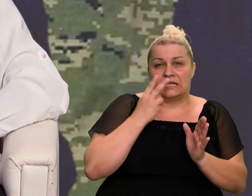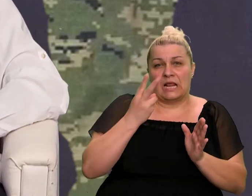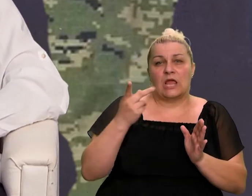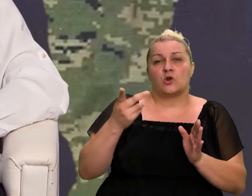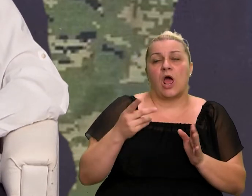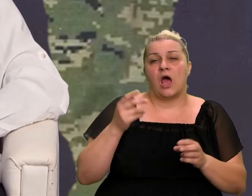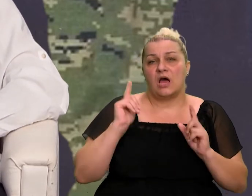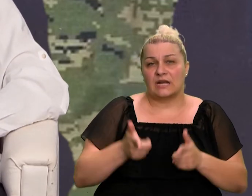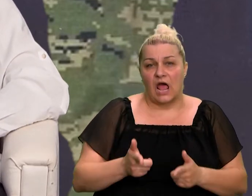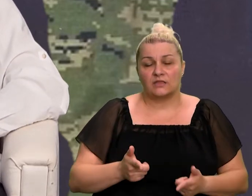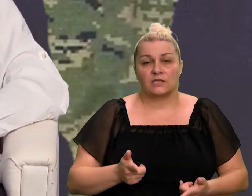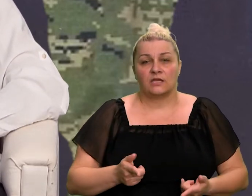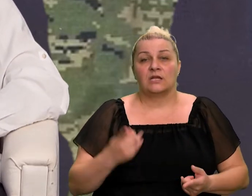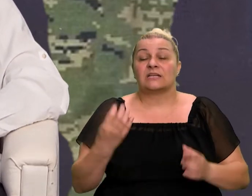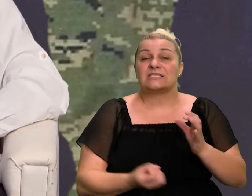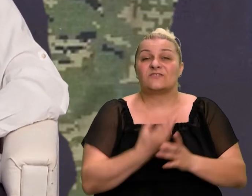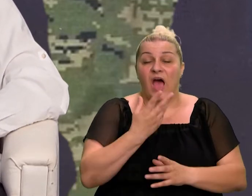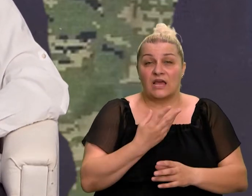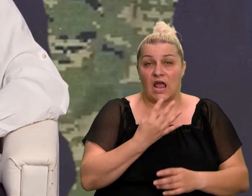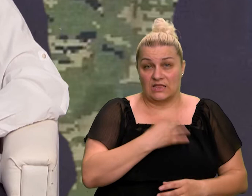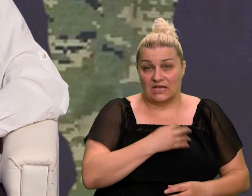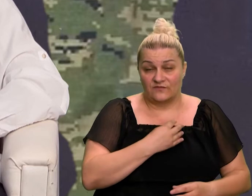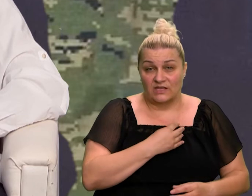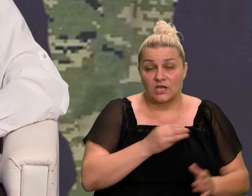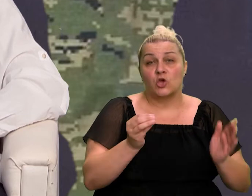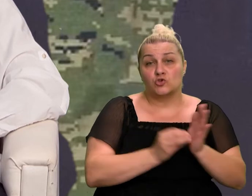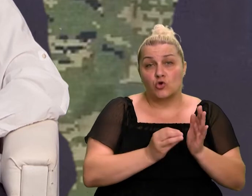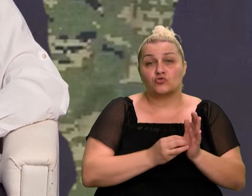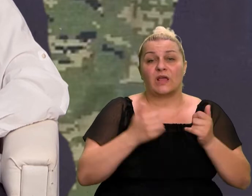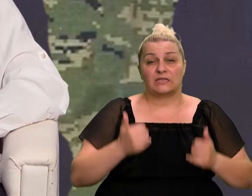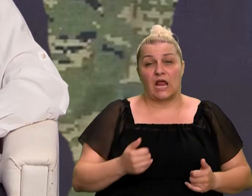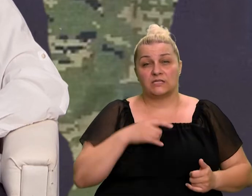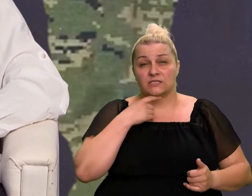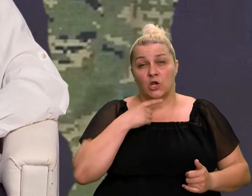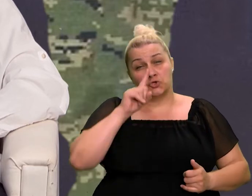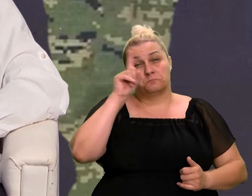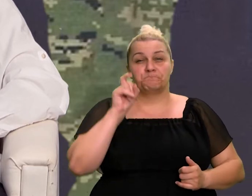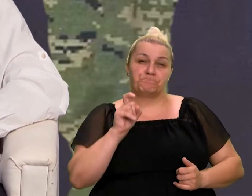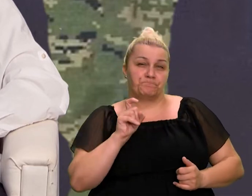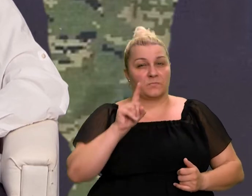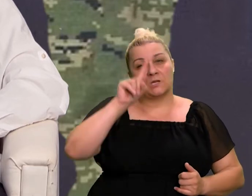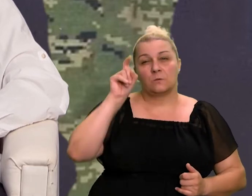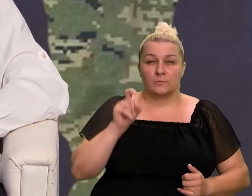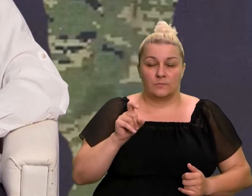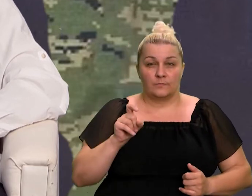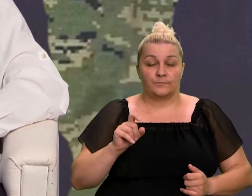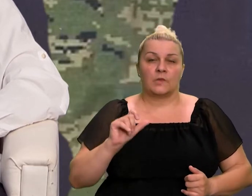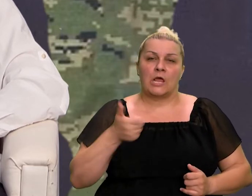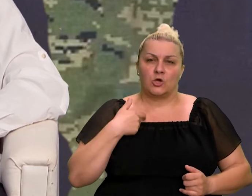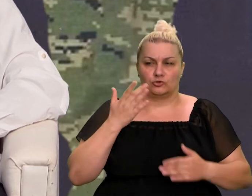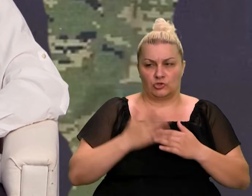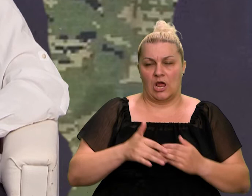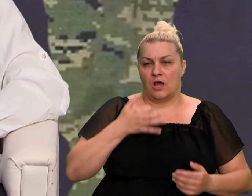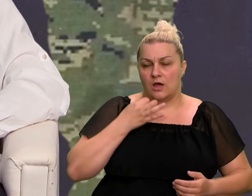stvaraju naše samostane države Hrvatske, dan danas stavljaju upitnik i da vas nešto za kraj sad upitam,